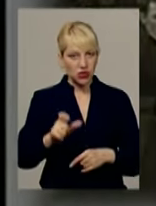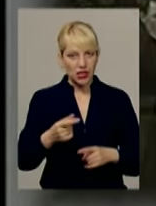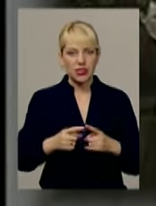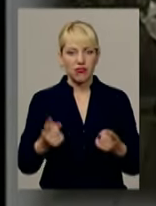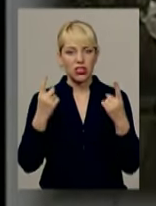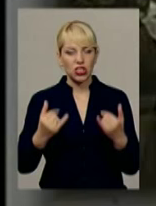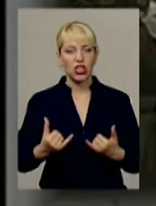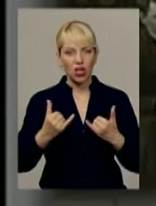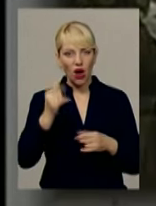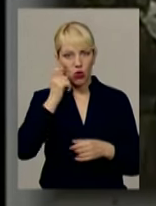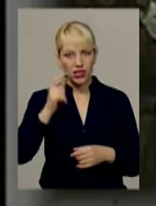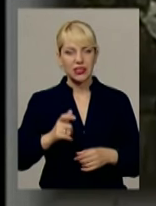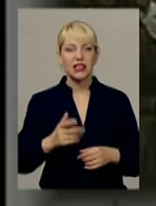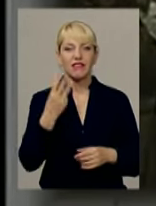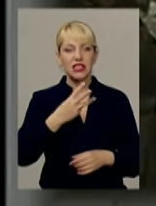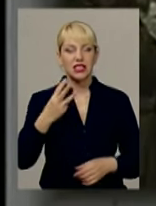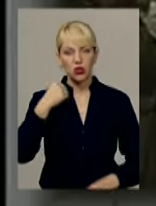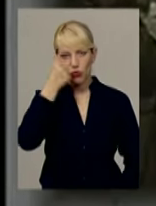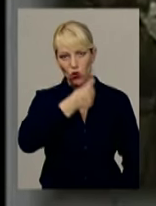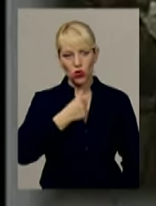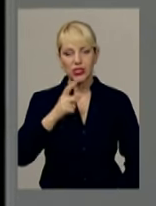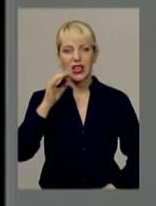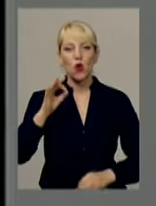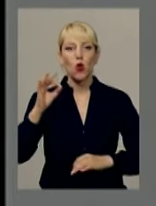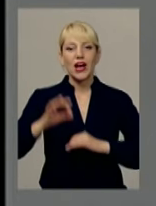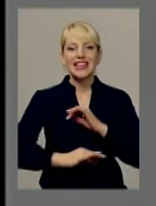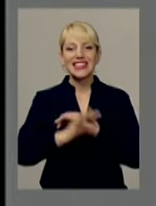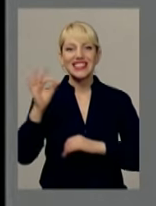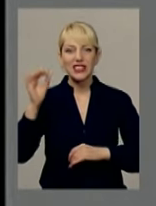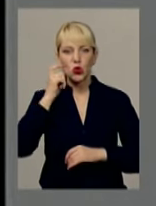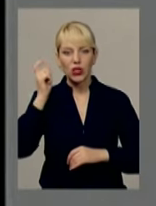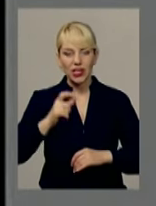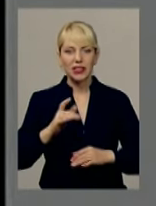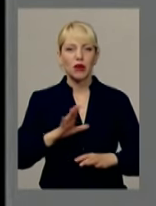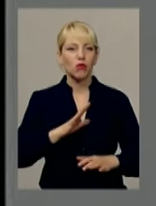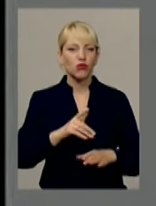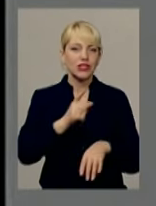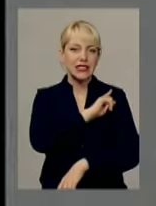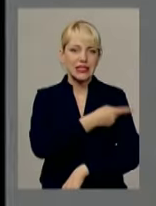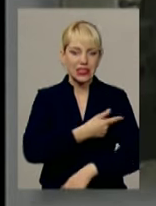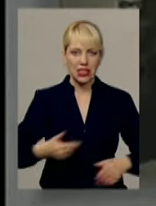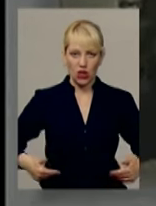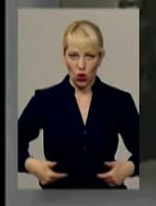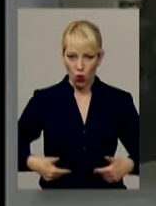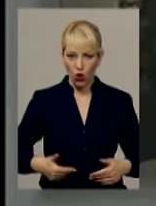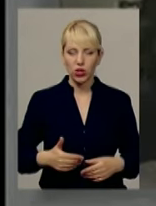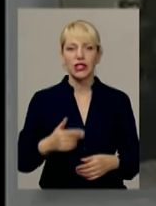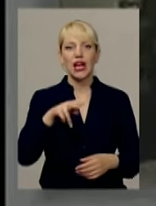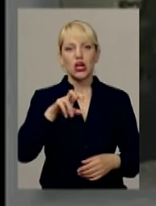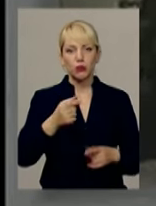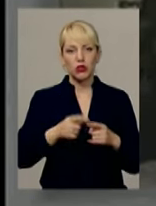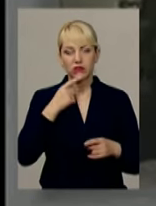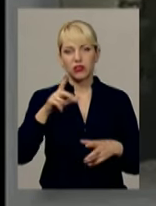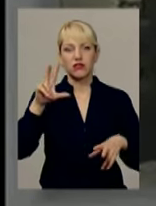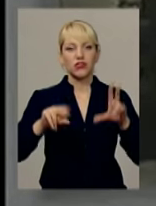для українців. Коли у 1933 році у Східній Україні лютував голод, митрополит одним із перших відкрито назвав його